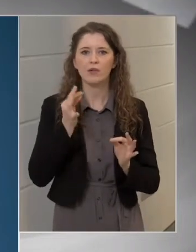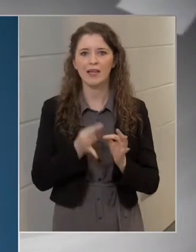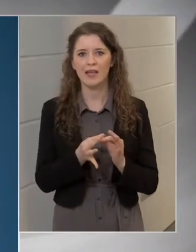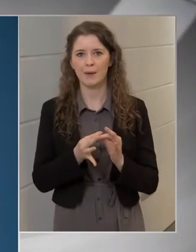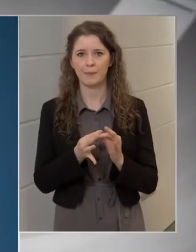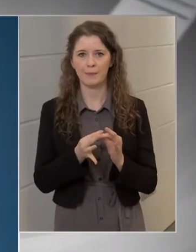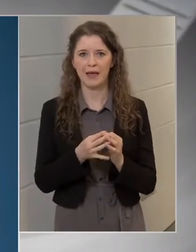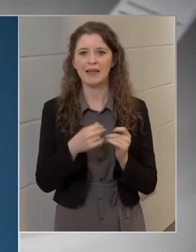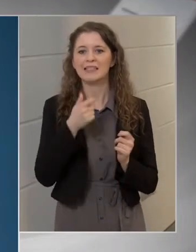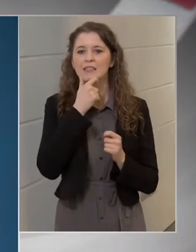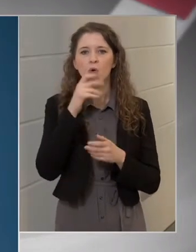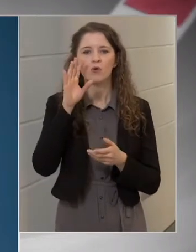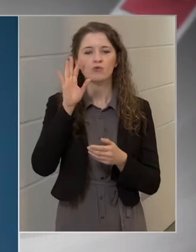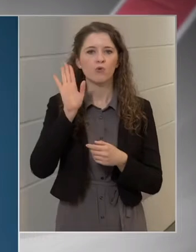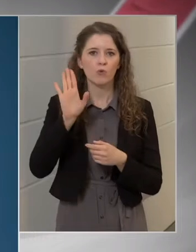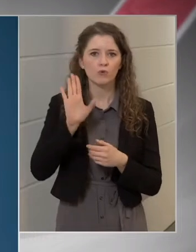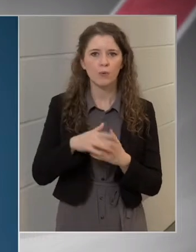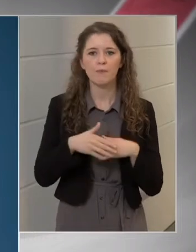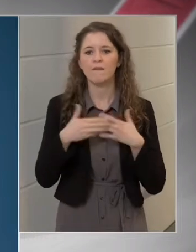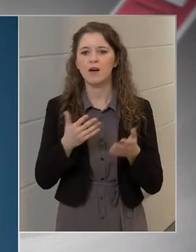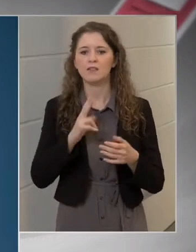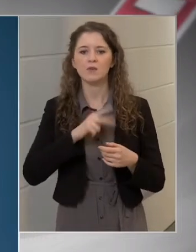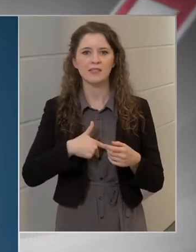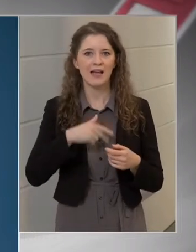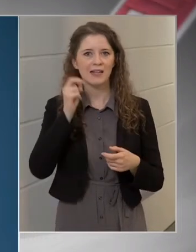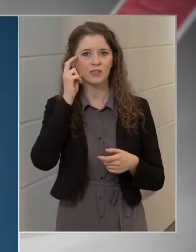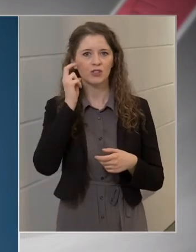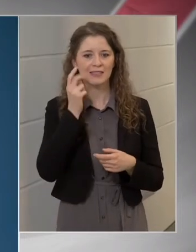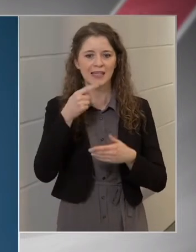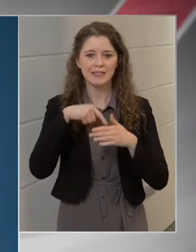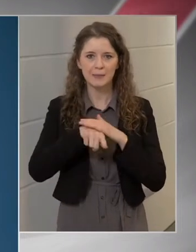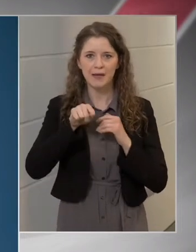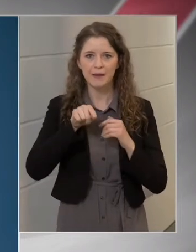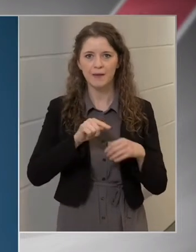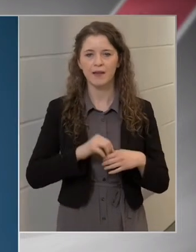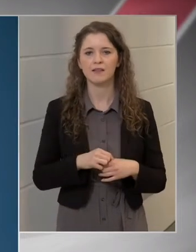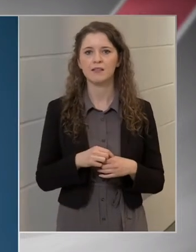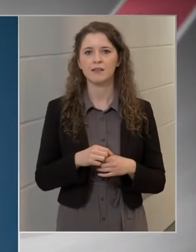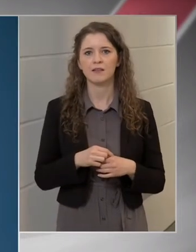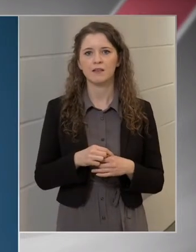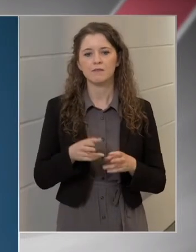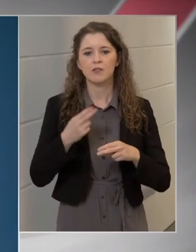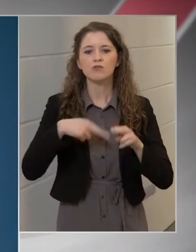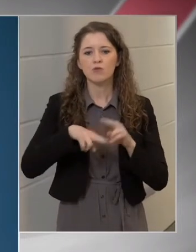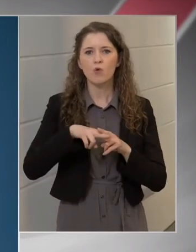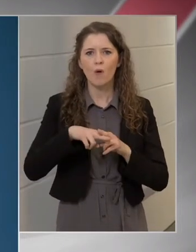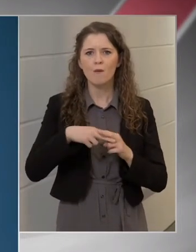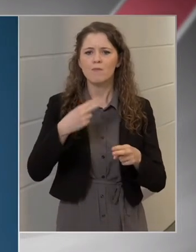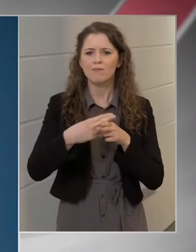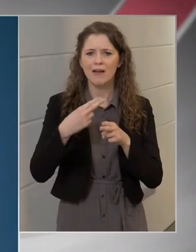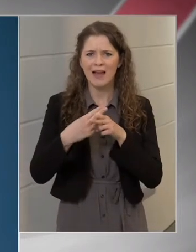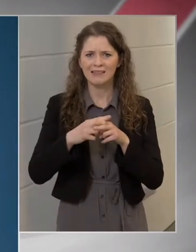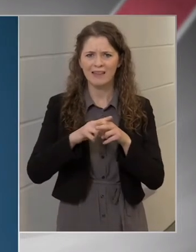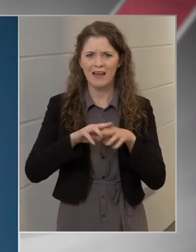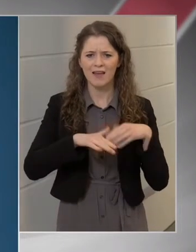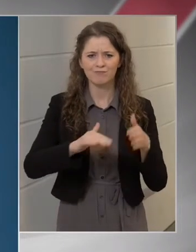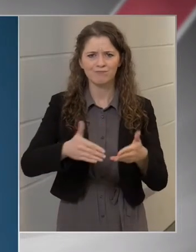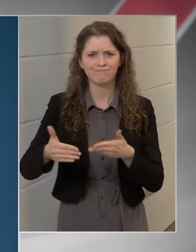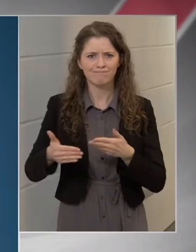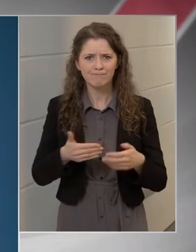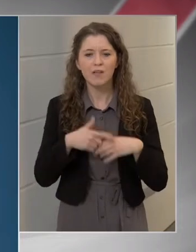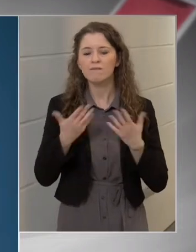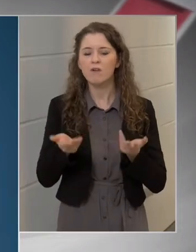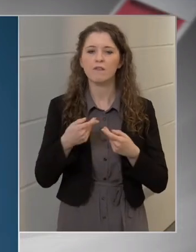idős otthonban vagy szociális intézményben nagyobb számú megbetegedés fordul elő, vagy valaki